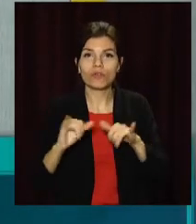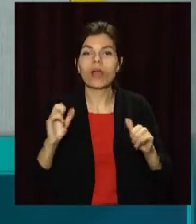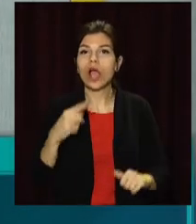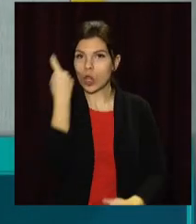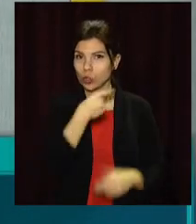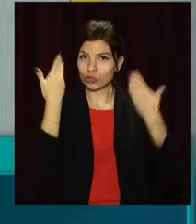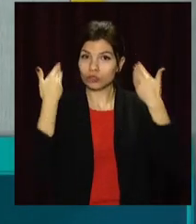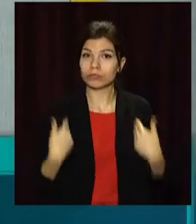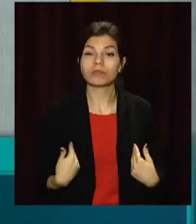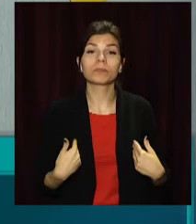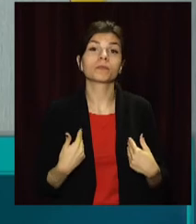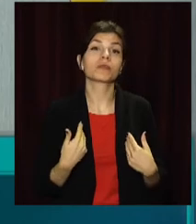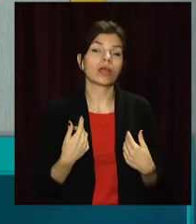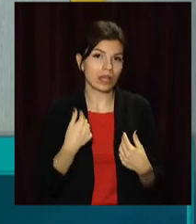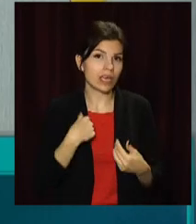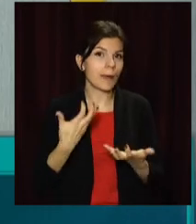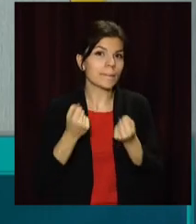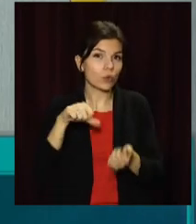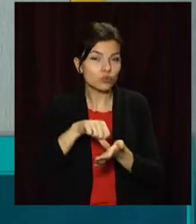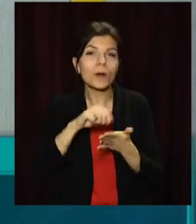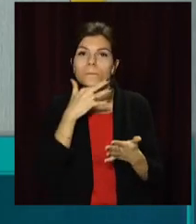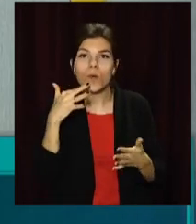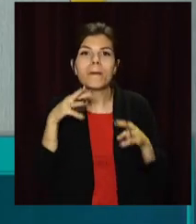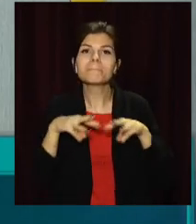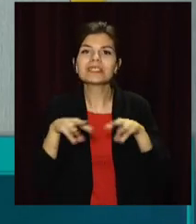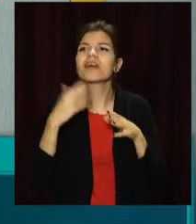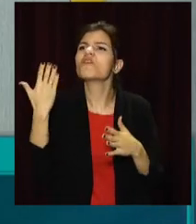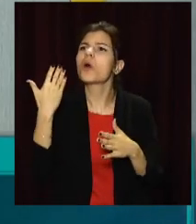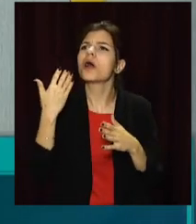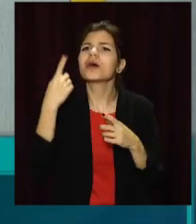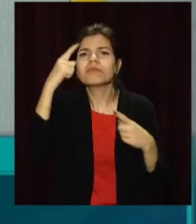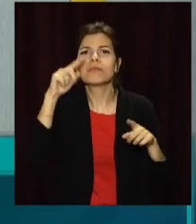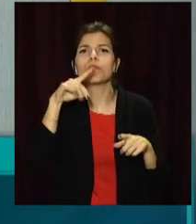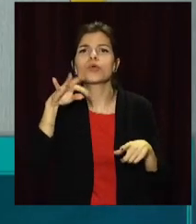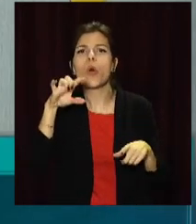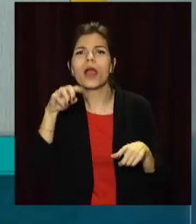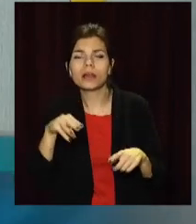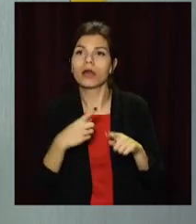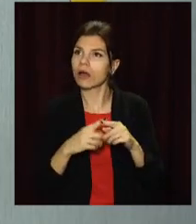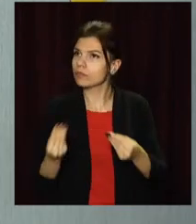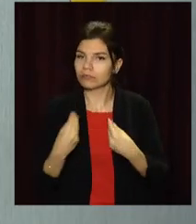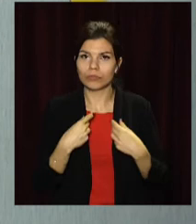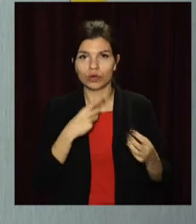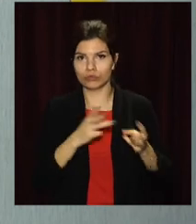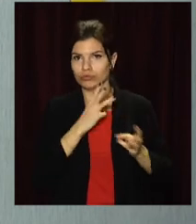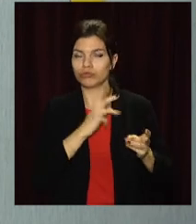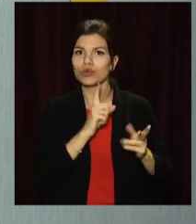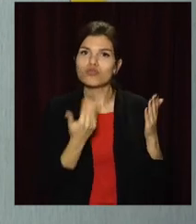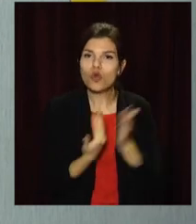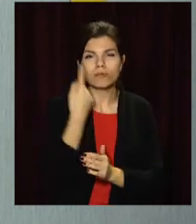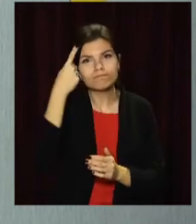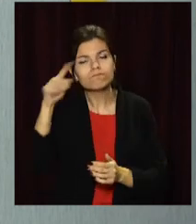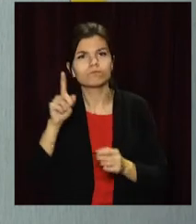особистості. Тобто я приймаю участь у багатьох міських проєктів. Це надихає на створення чогось нового,